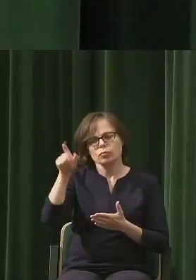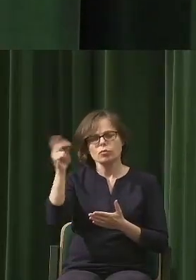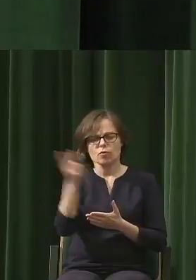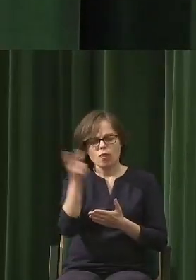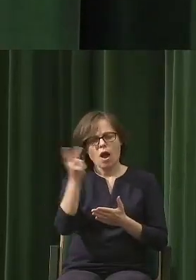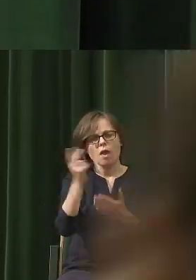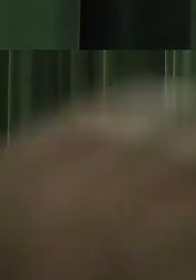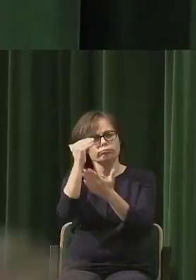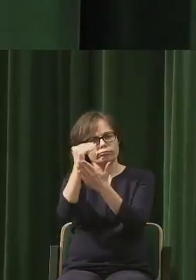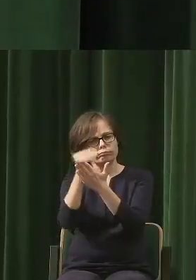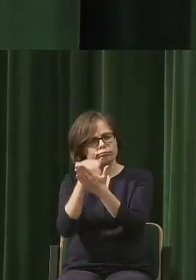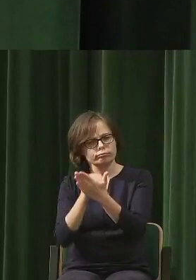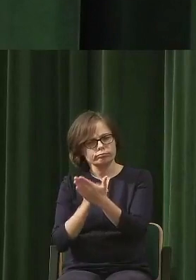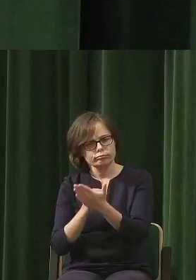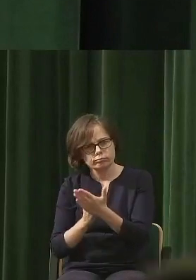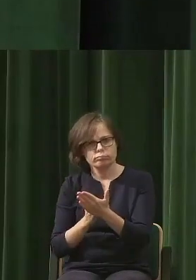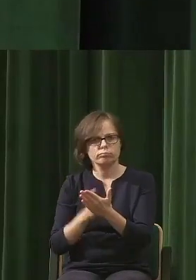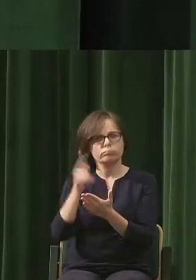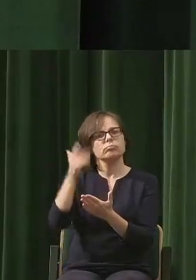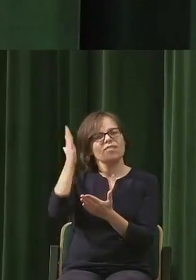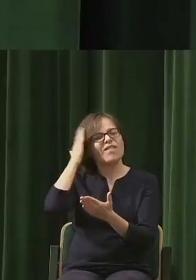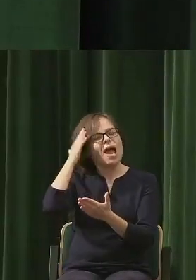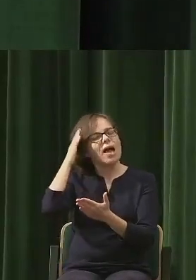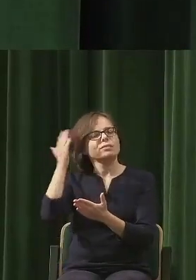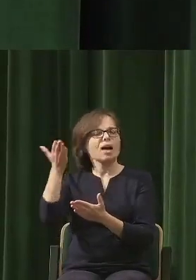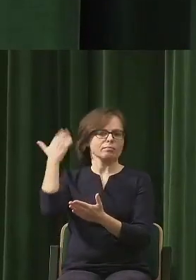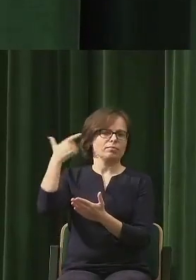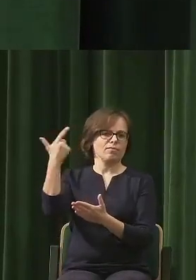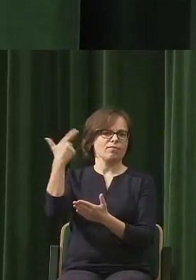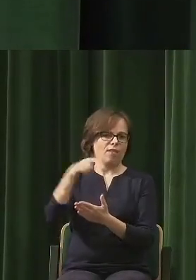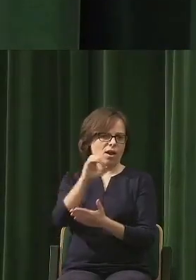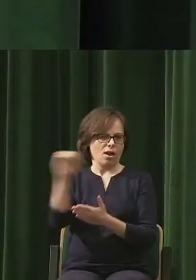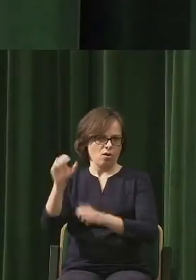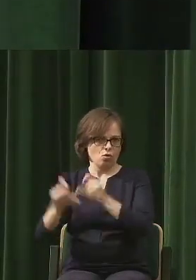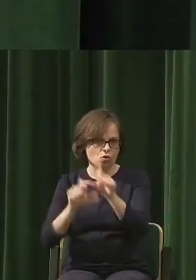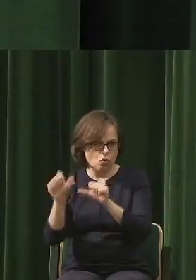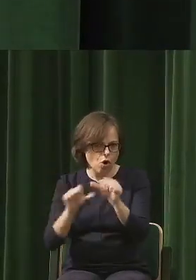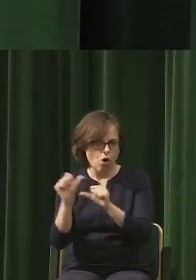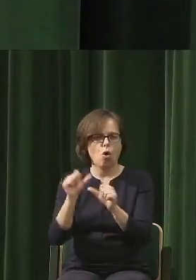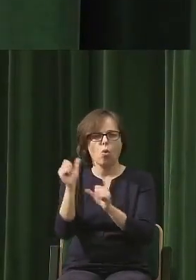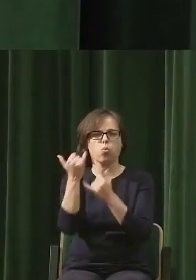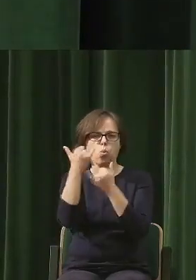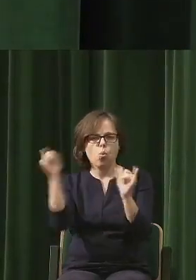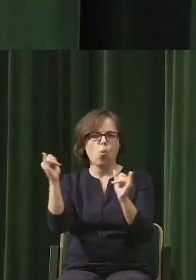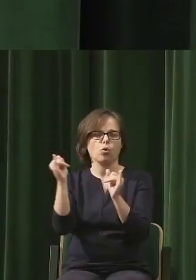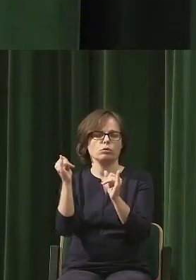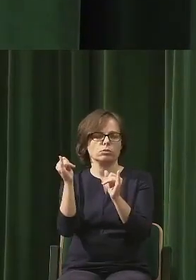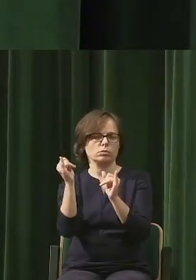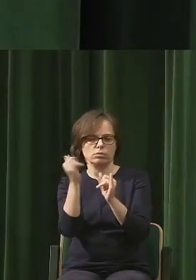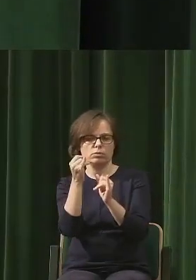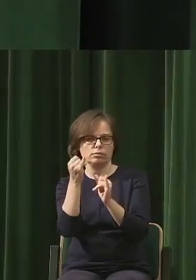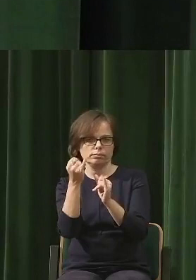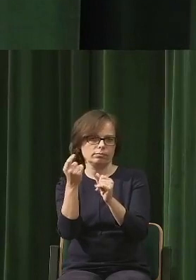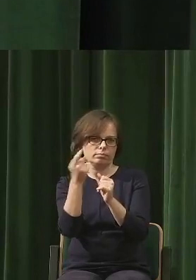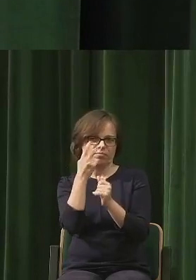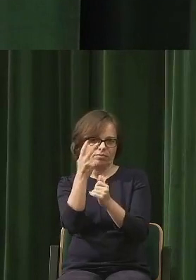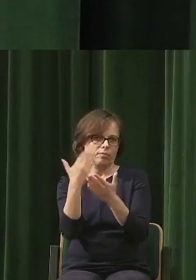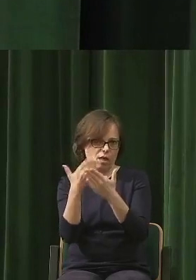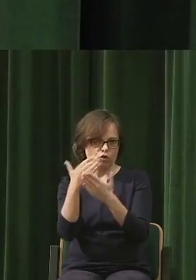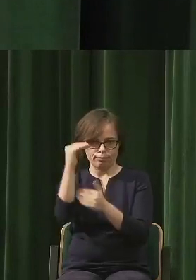z punktu widzenia wiedzy w roku 2000 różne tego miary. Dzisiaj